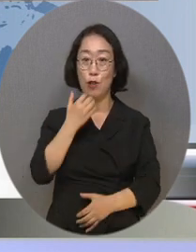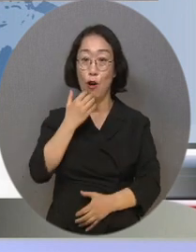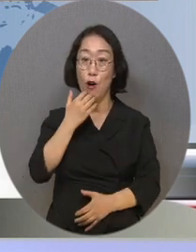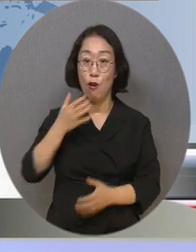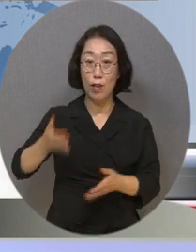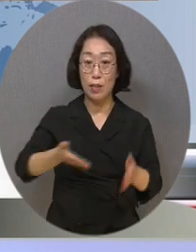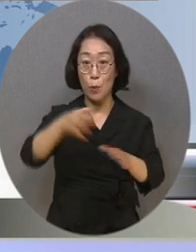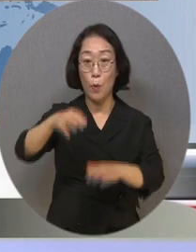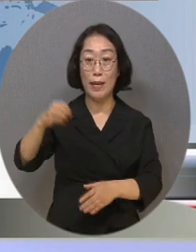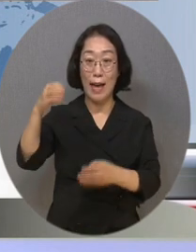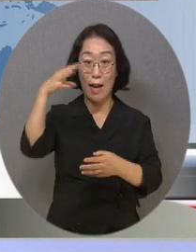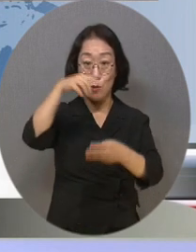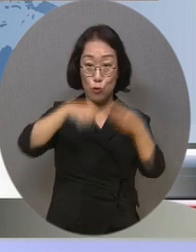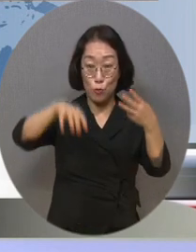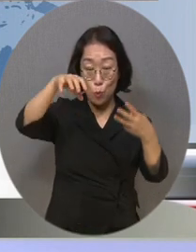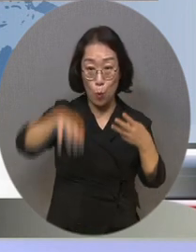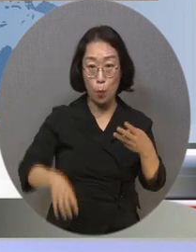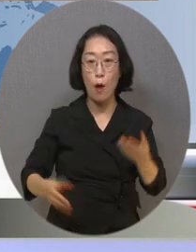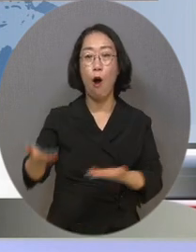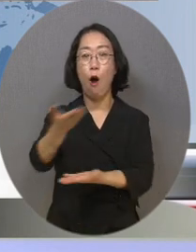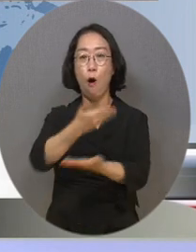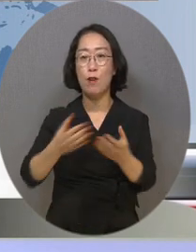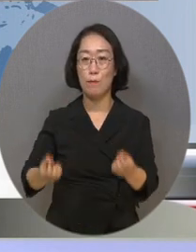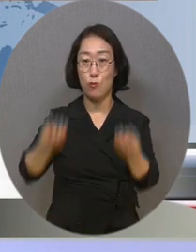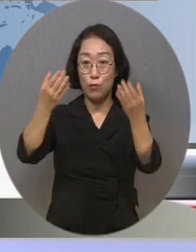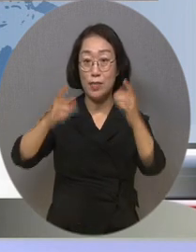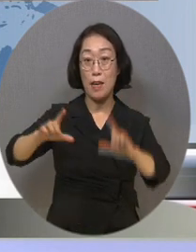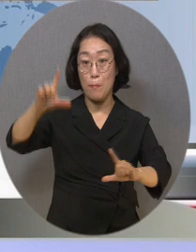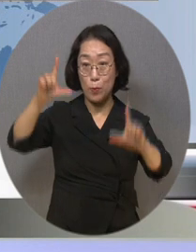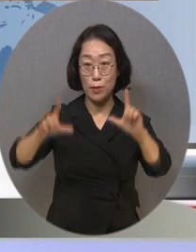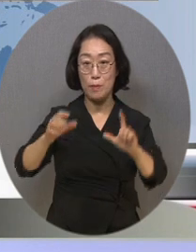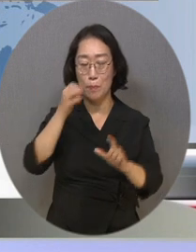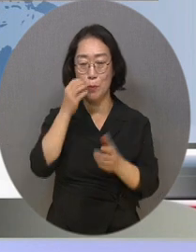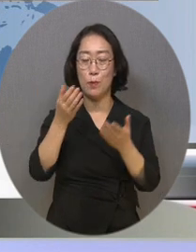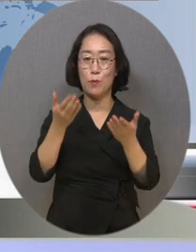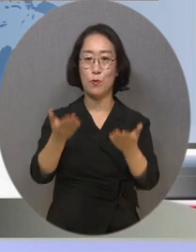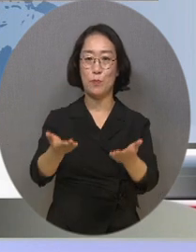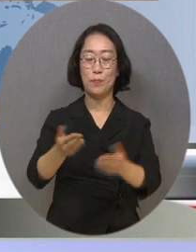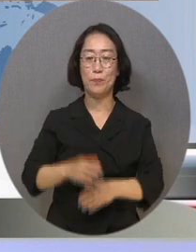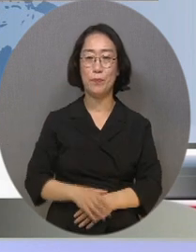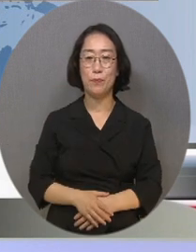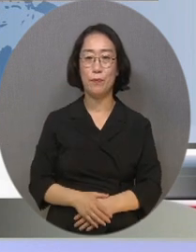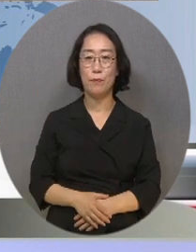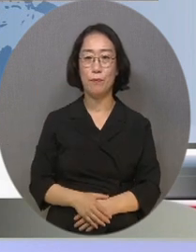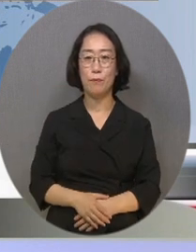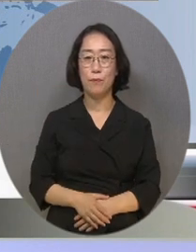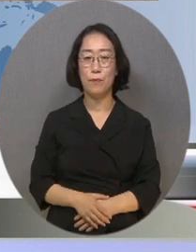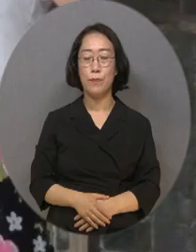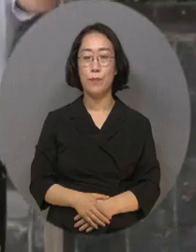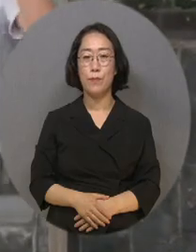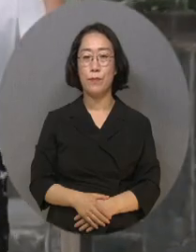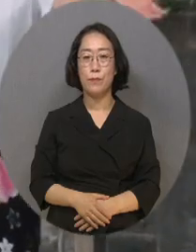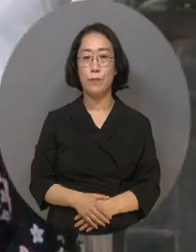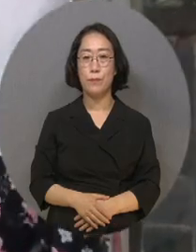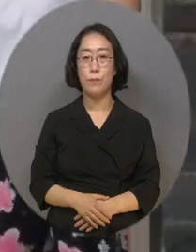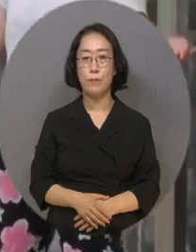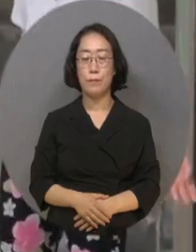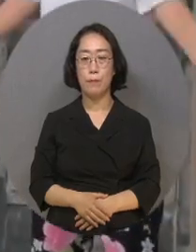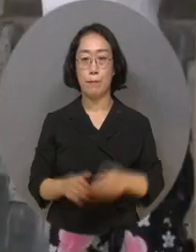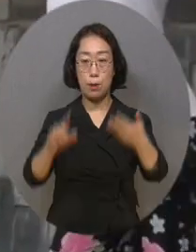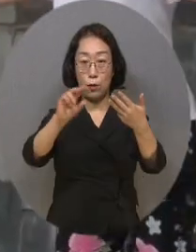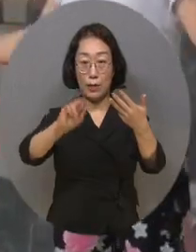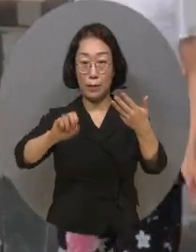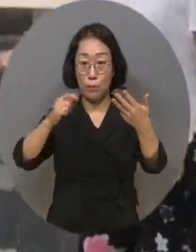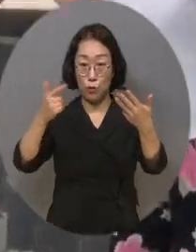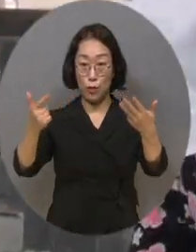양주시에서 청소년 어울림마당 행사가 열렸는데요. 정운성 기자가 소개합니다. 지난 26일